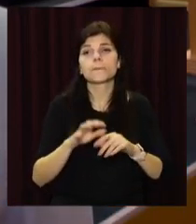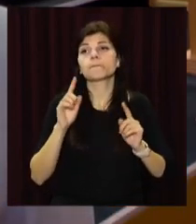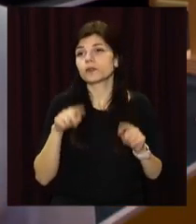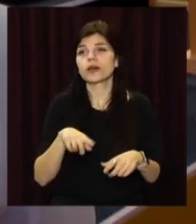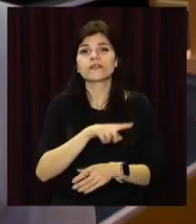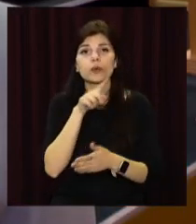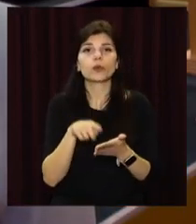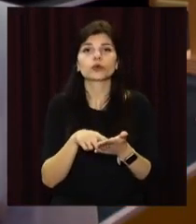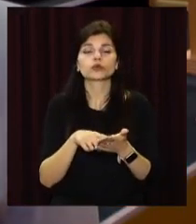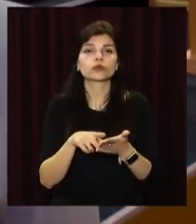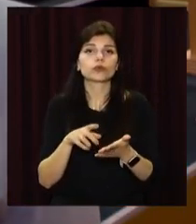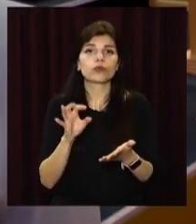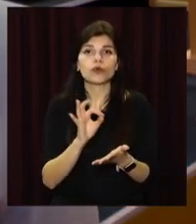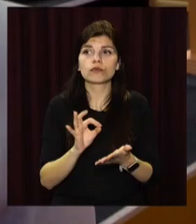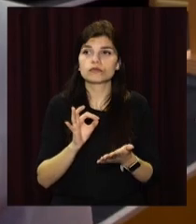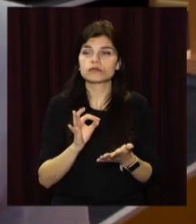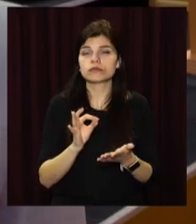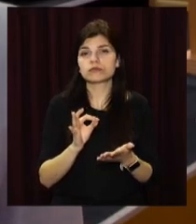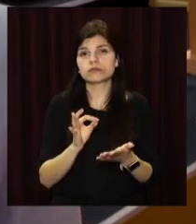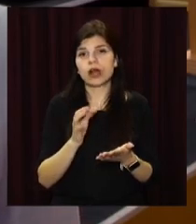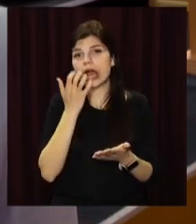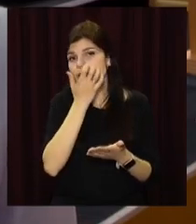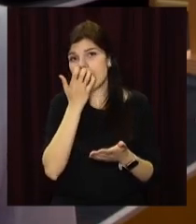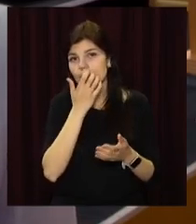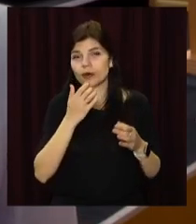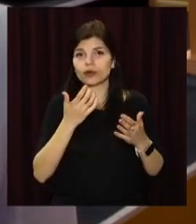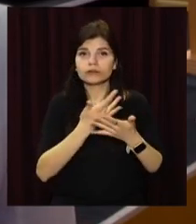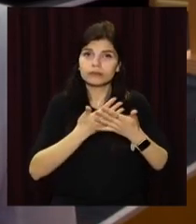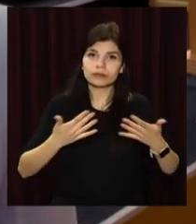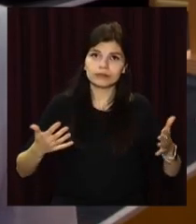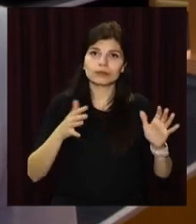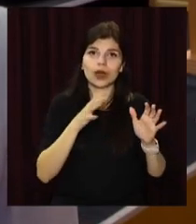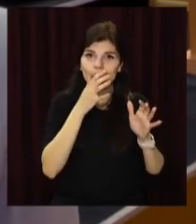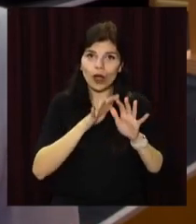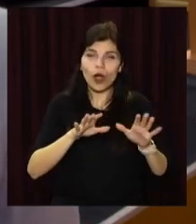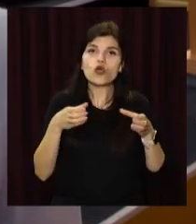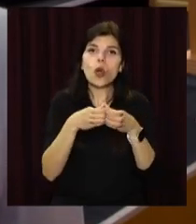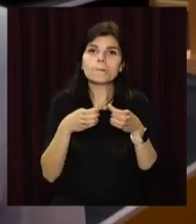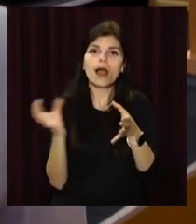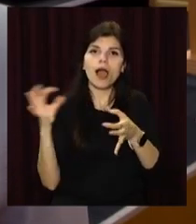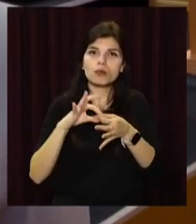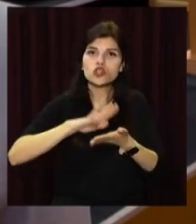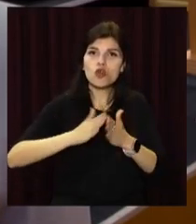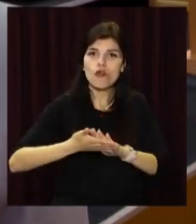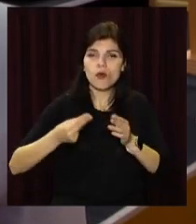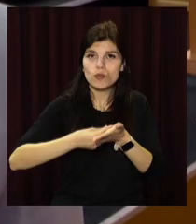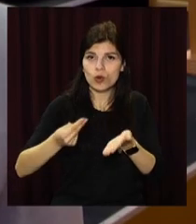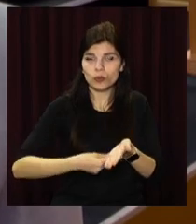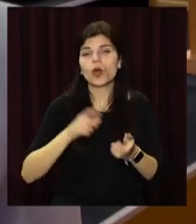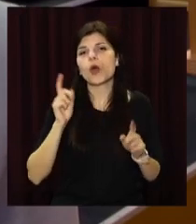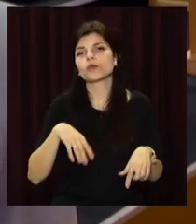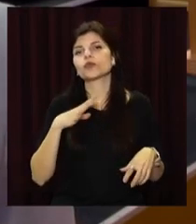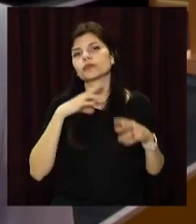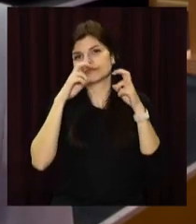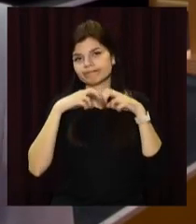питання щодо теплопостачальних компаній нашого міста. Також було